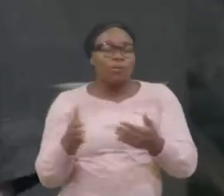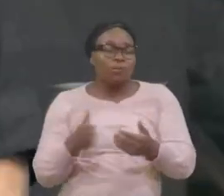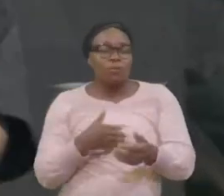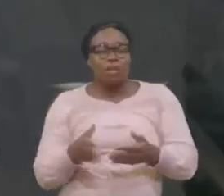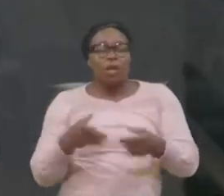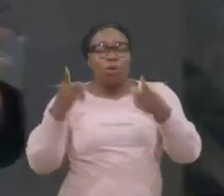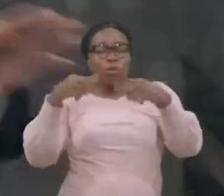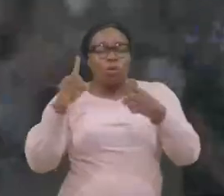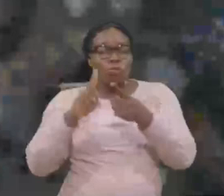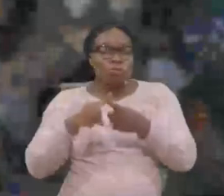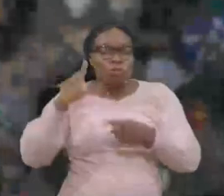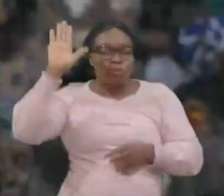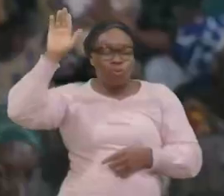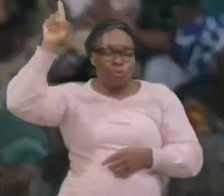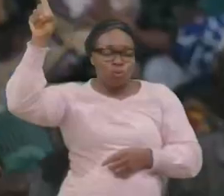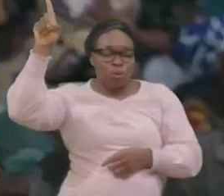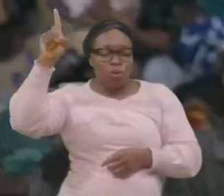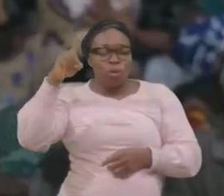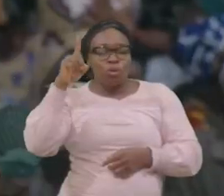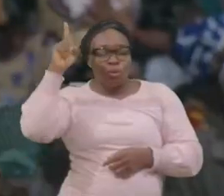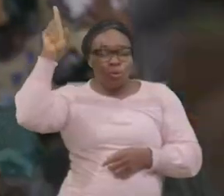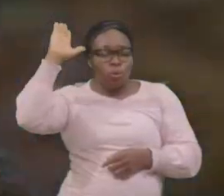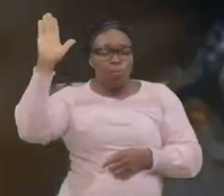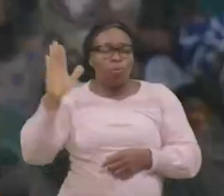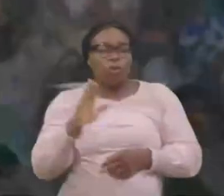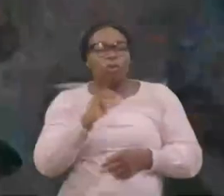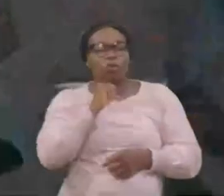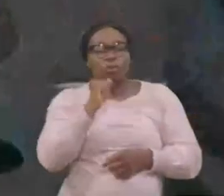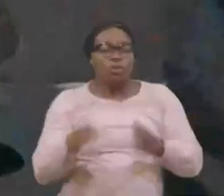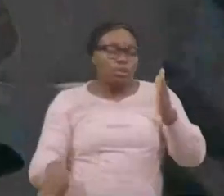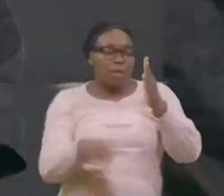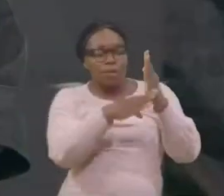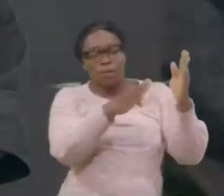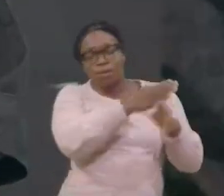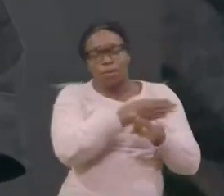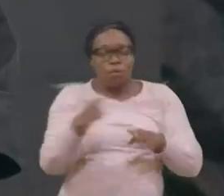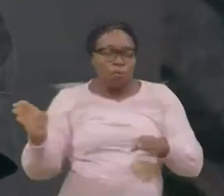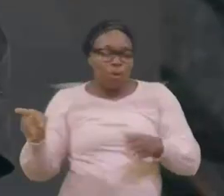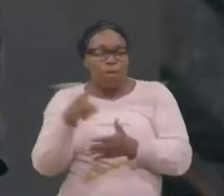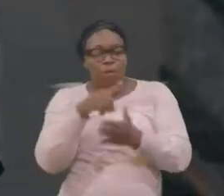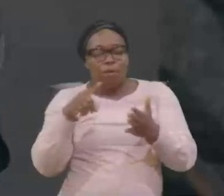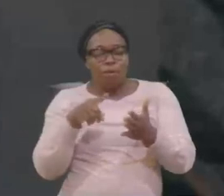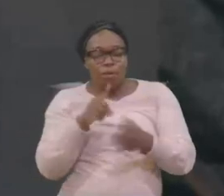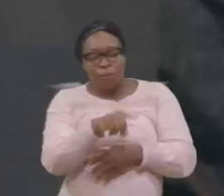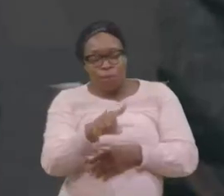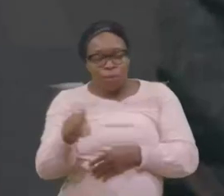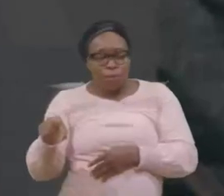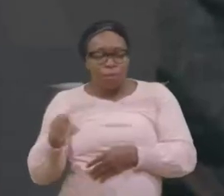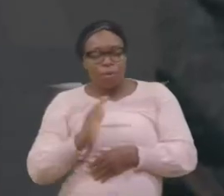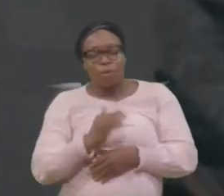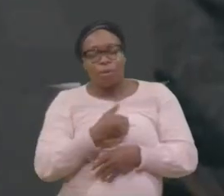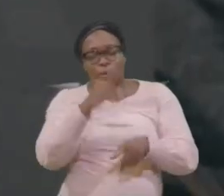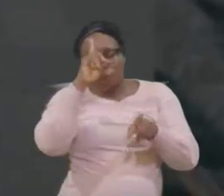Vient à lui, Il ne rejette pas, Nos frères,